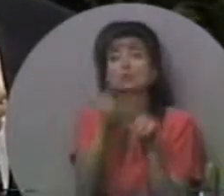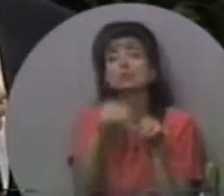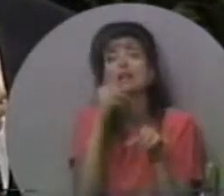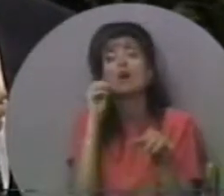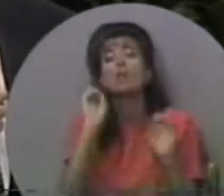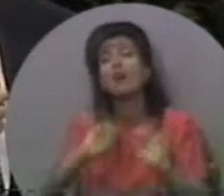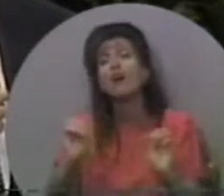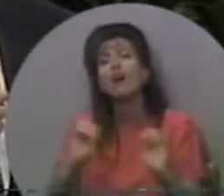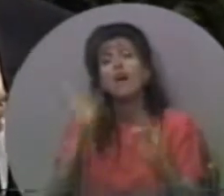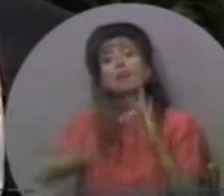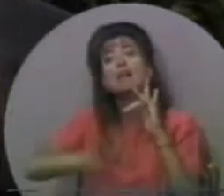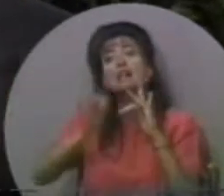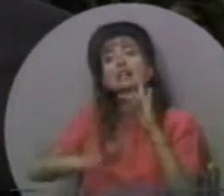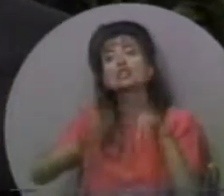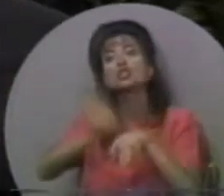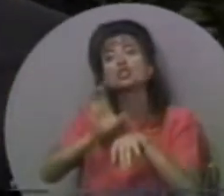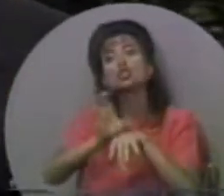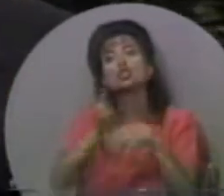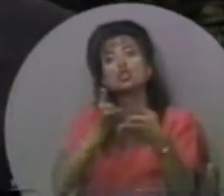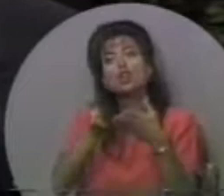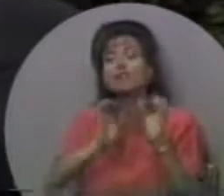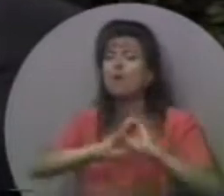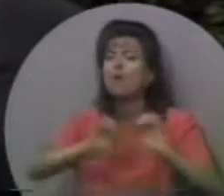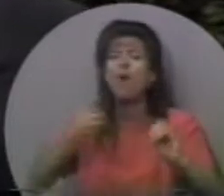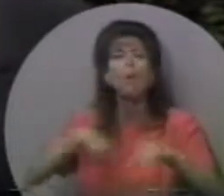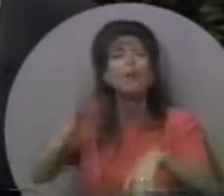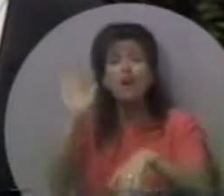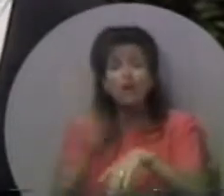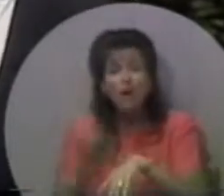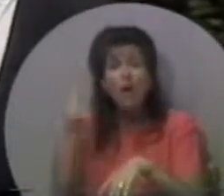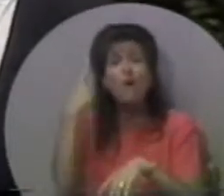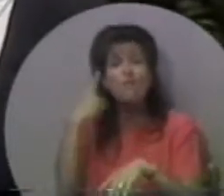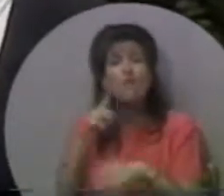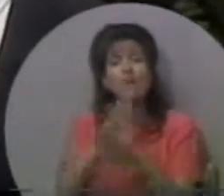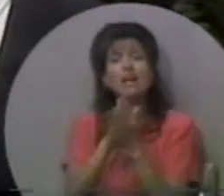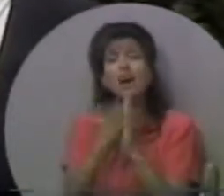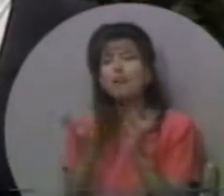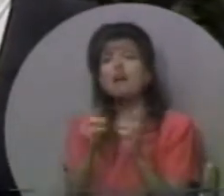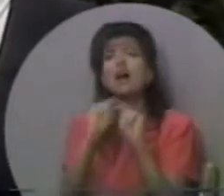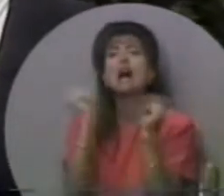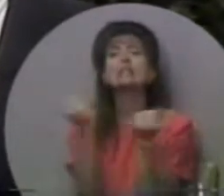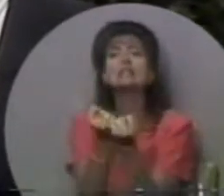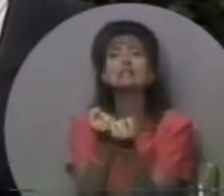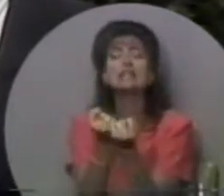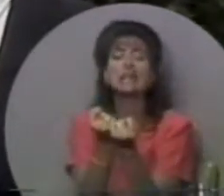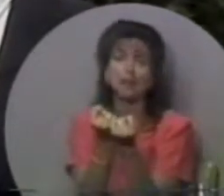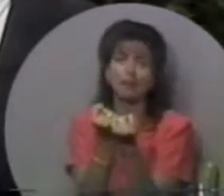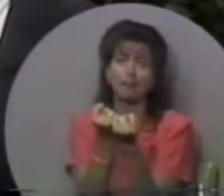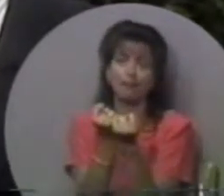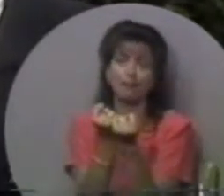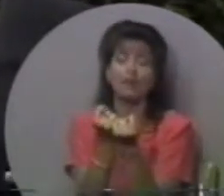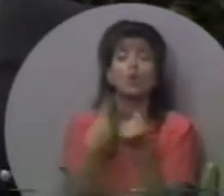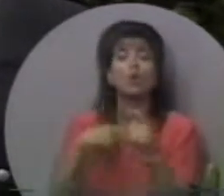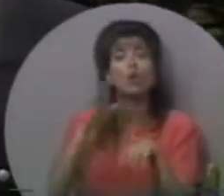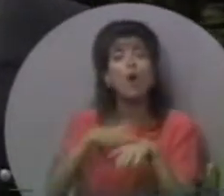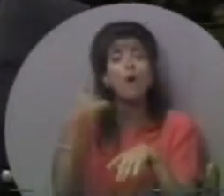в марноті, в задоволеннях, і пропускати служіння. Ми покликані бути командою